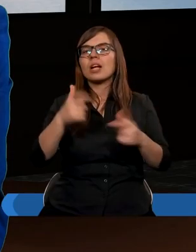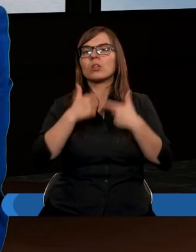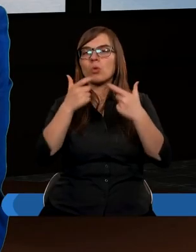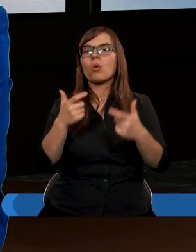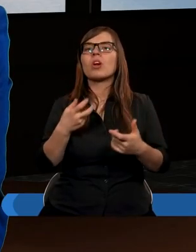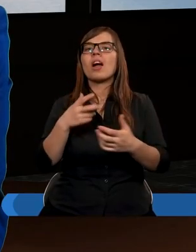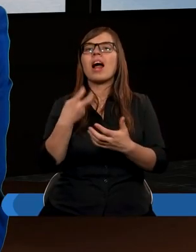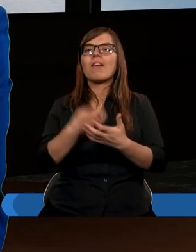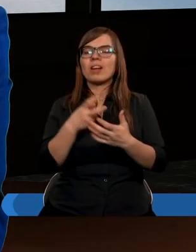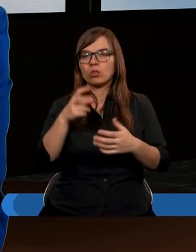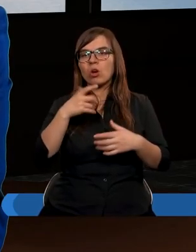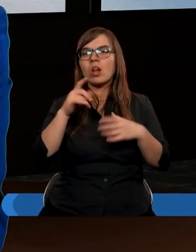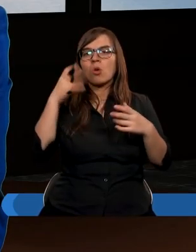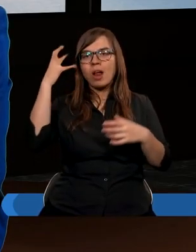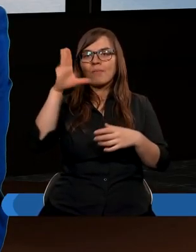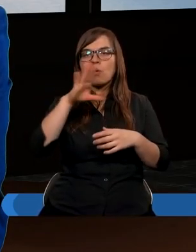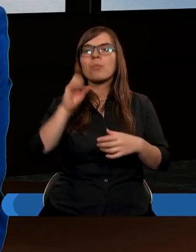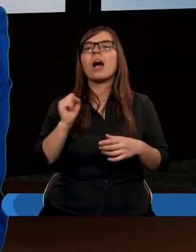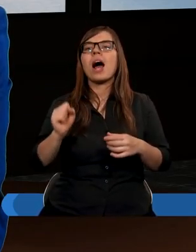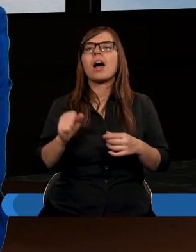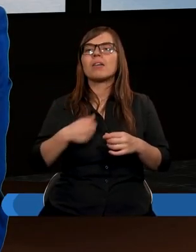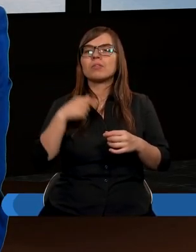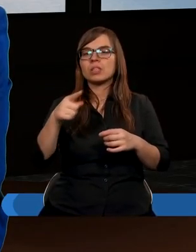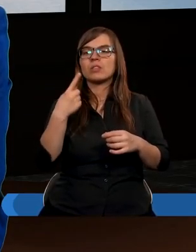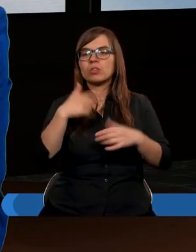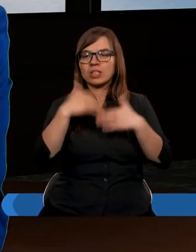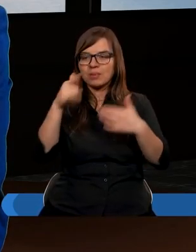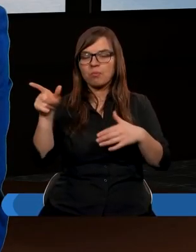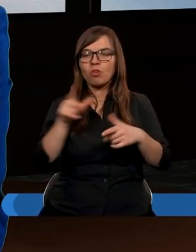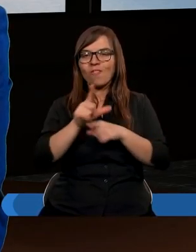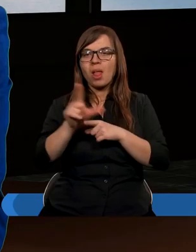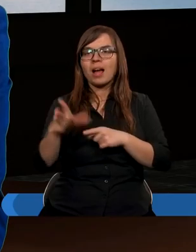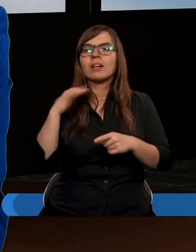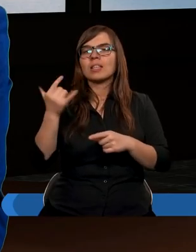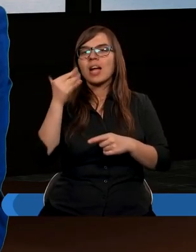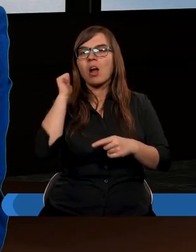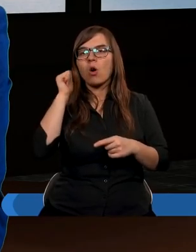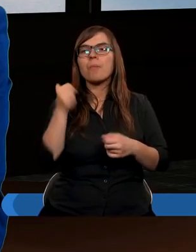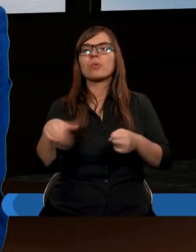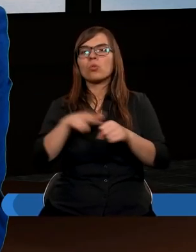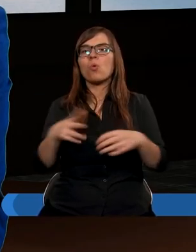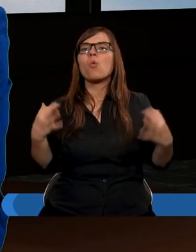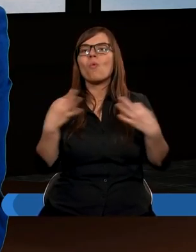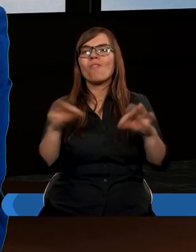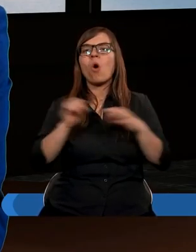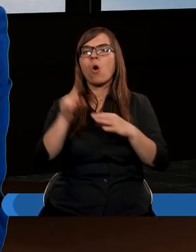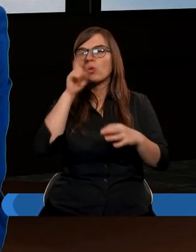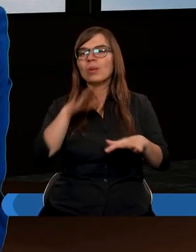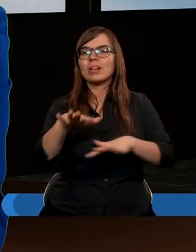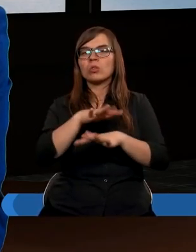nauczając i głosząc Ewangelię o Królestwie Bożym, a było z nim dwunastu, oraz kilka kobiet, które uwolnił o złych